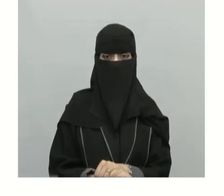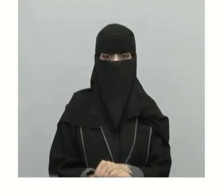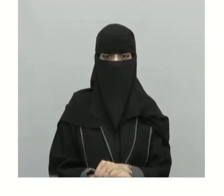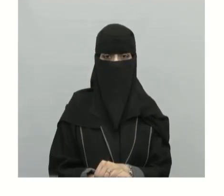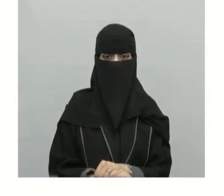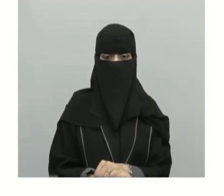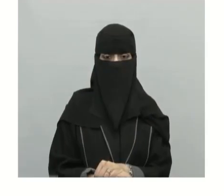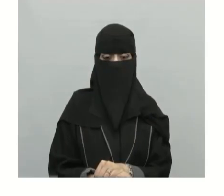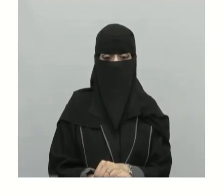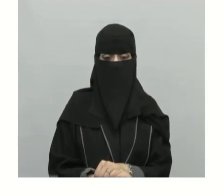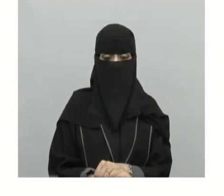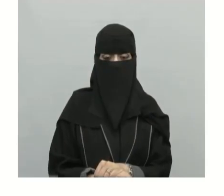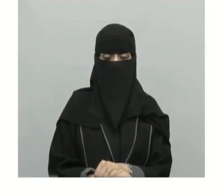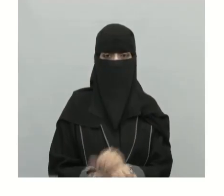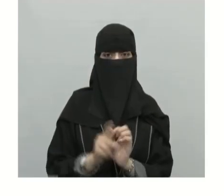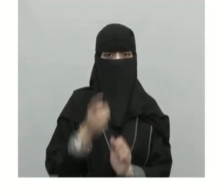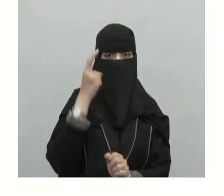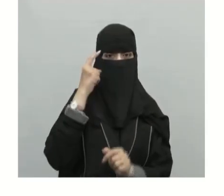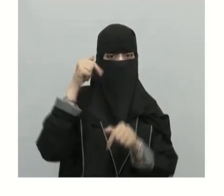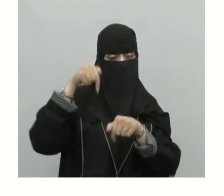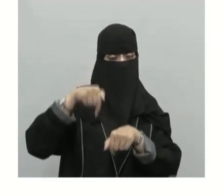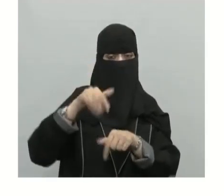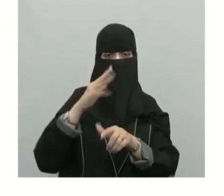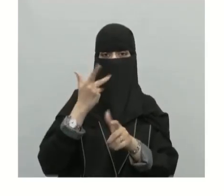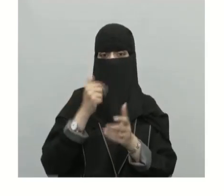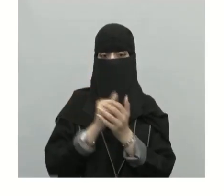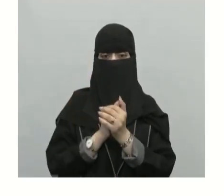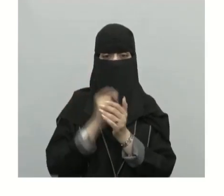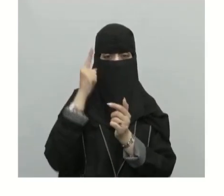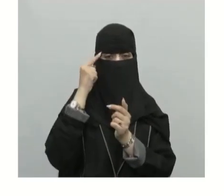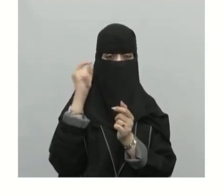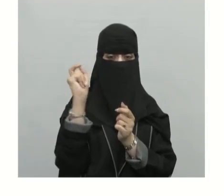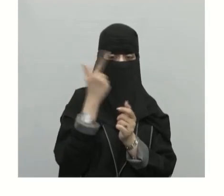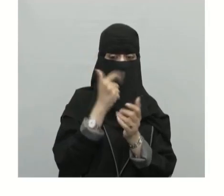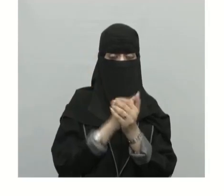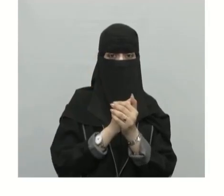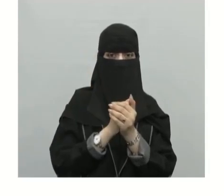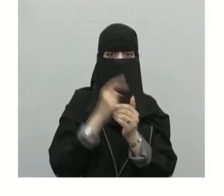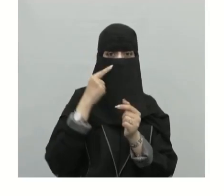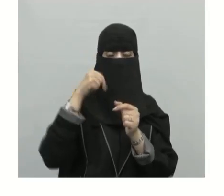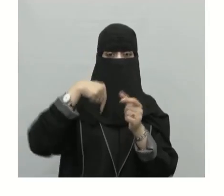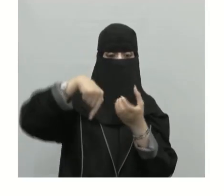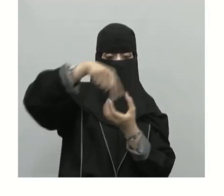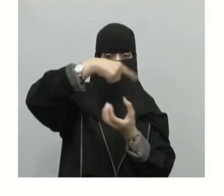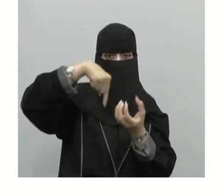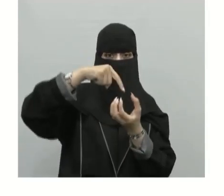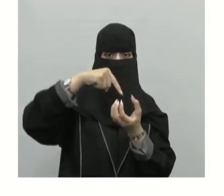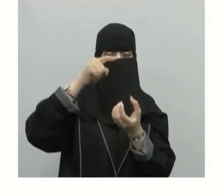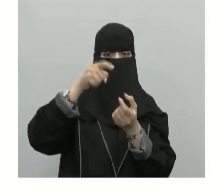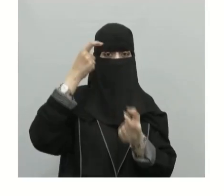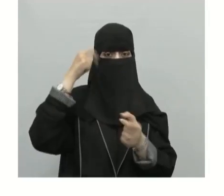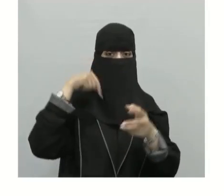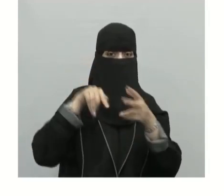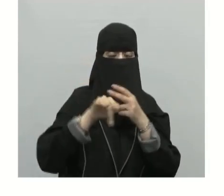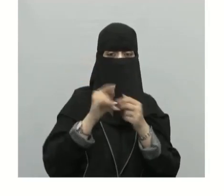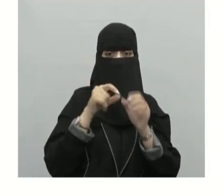إذن أبناء وأبناء الطلاب تعرفنا في هذا اليوم على دوائر العرض تعرفنا من خلال هذا الدرس